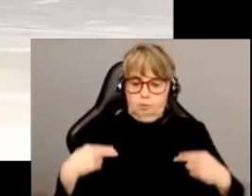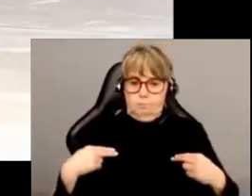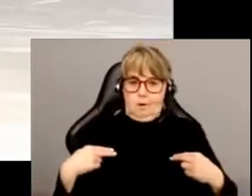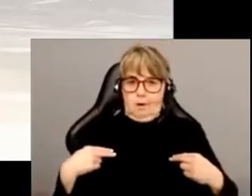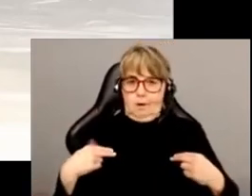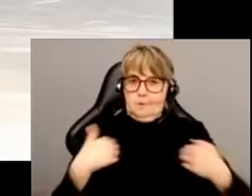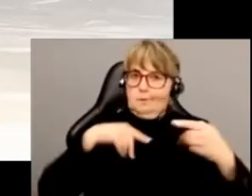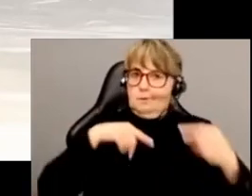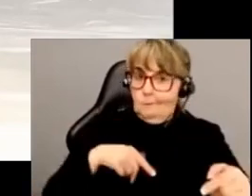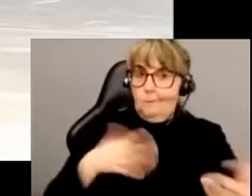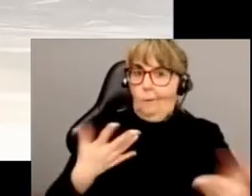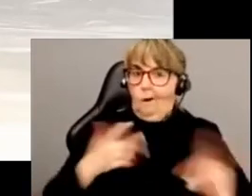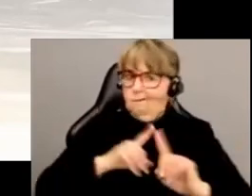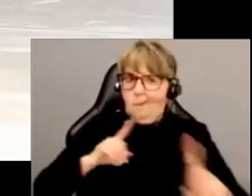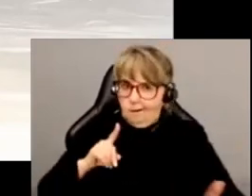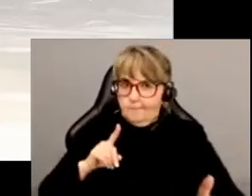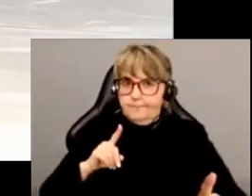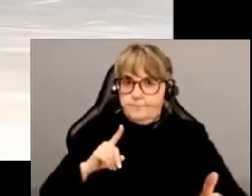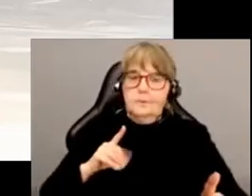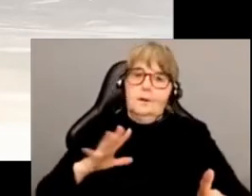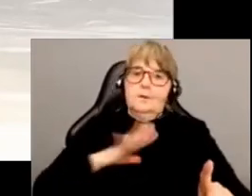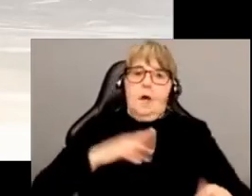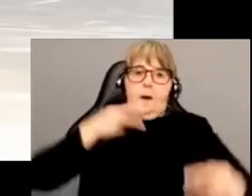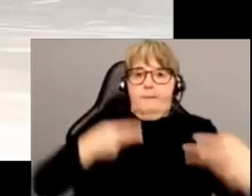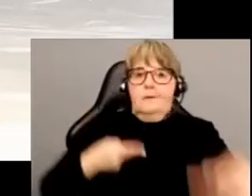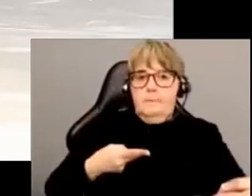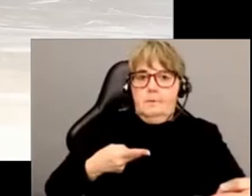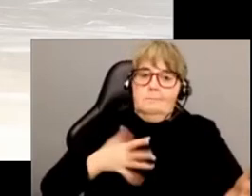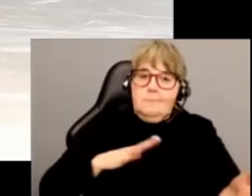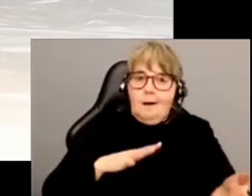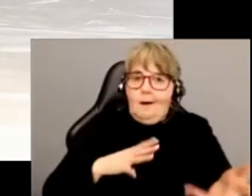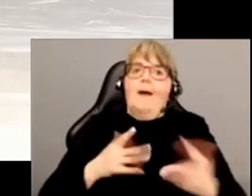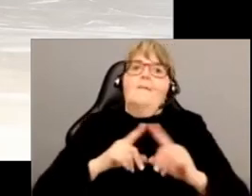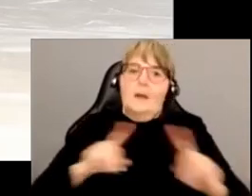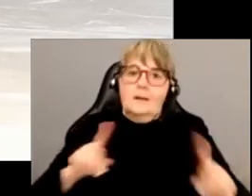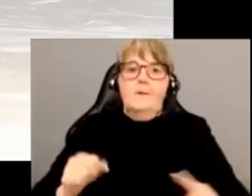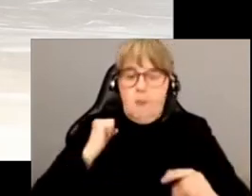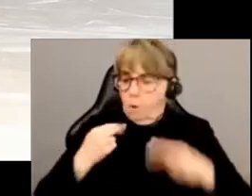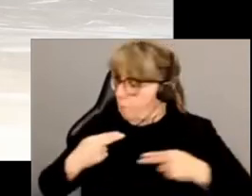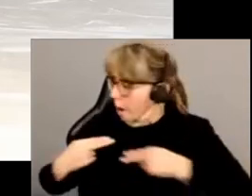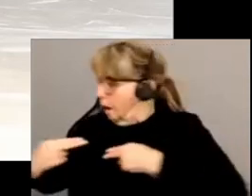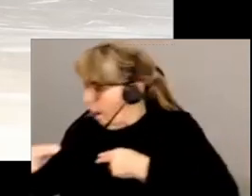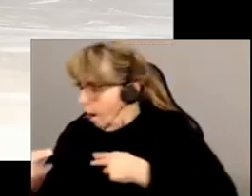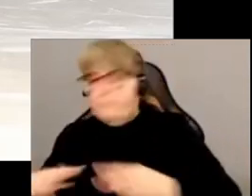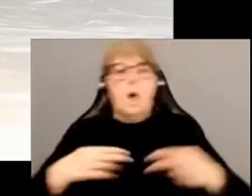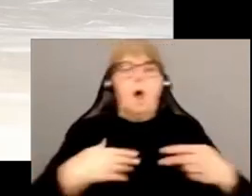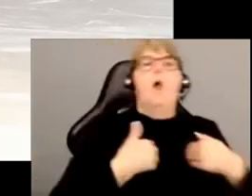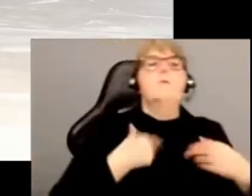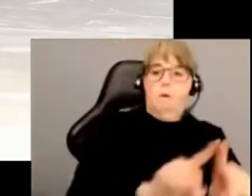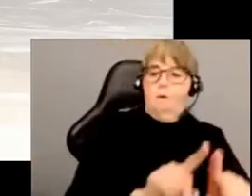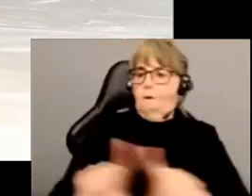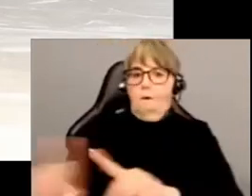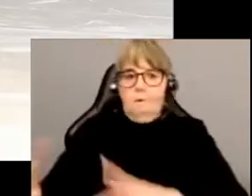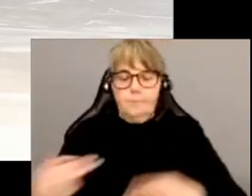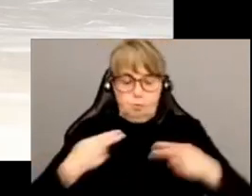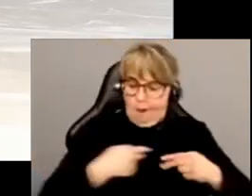et les animaux de l'autre, c'est l'appartenance d'espèce. Il y a pas mal de différences entre la plupart des humains et la plupart des animaux. Par exemple, la plupart